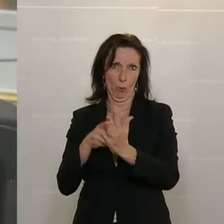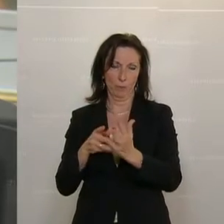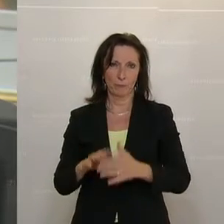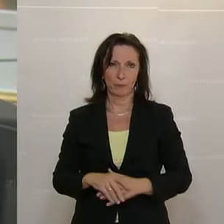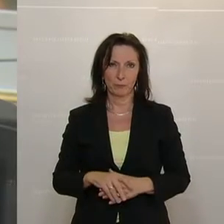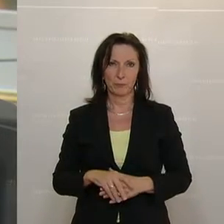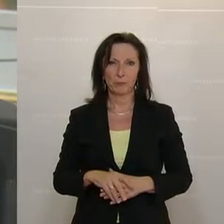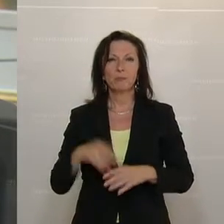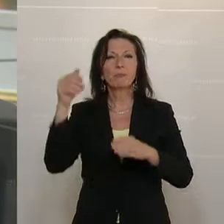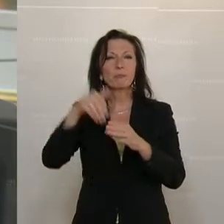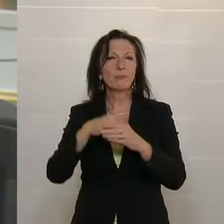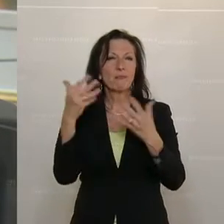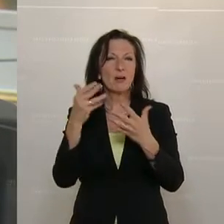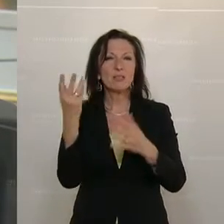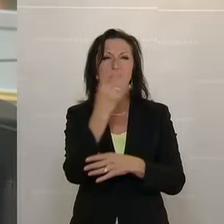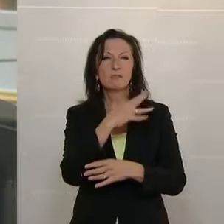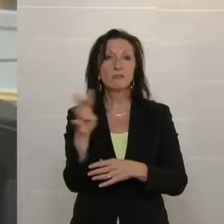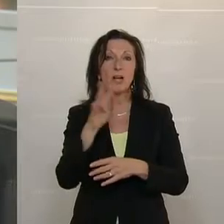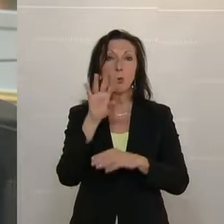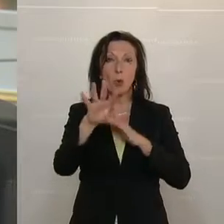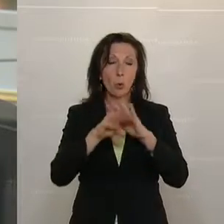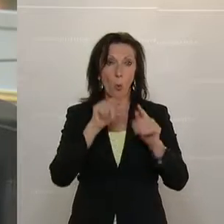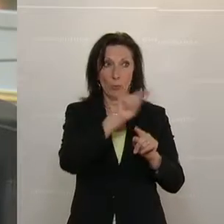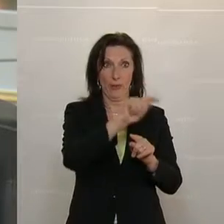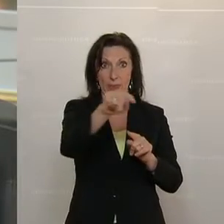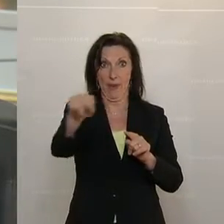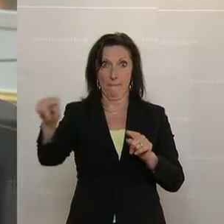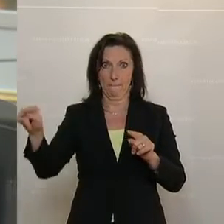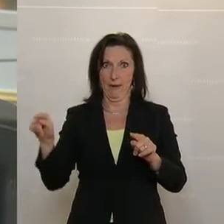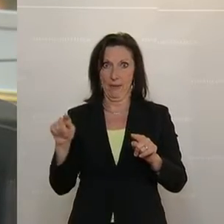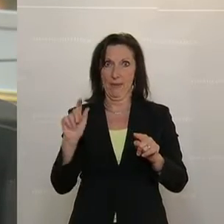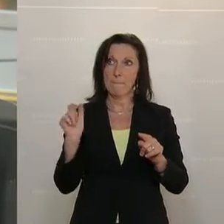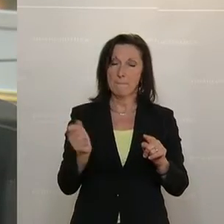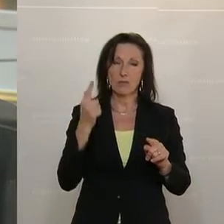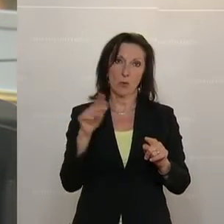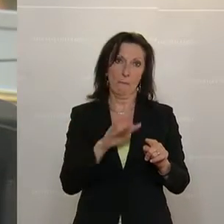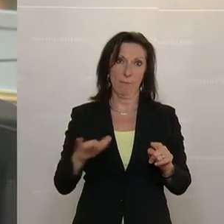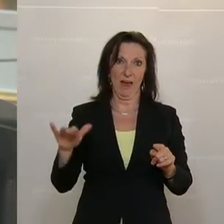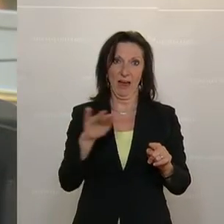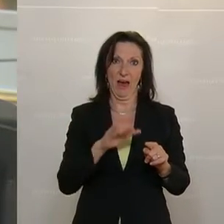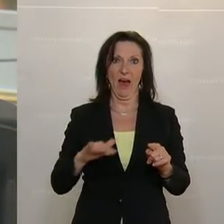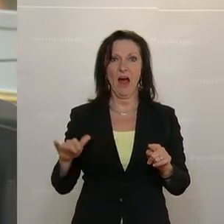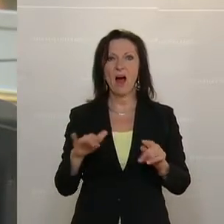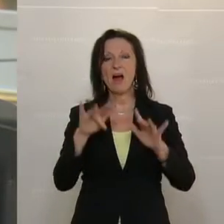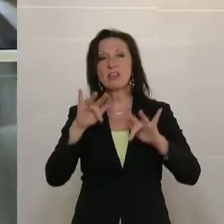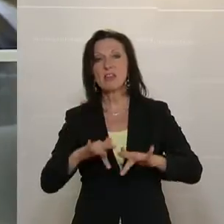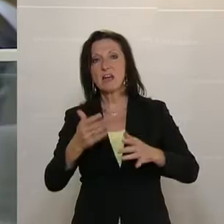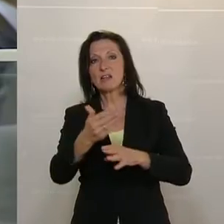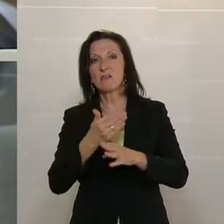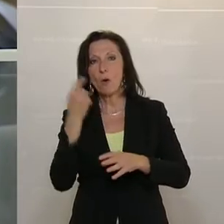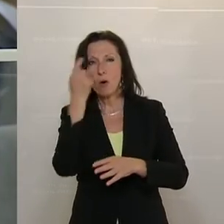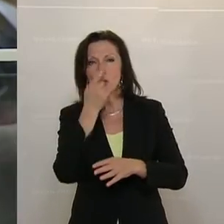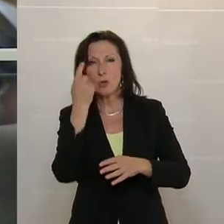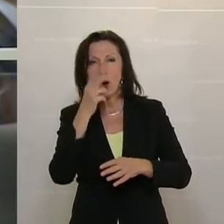Das handelt sich dabei um rund 400 Unternehmungen, Unternehmungen, die insbesondere im Bereich der Daseinsvorsorge wie bei